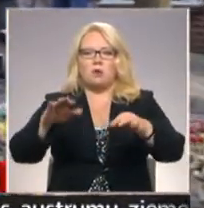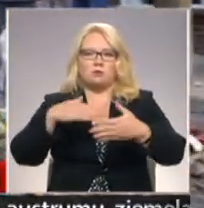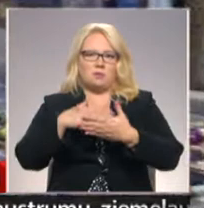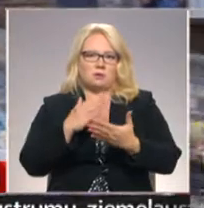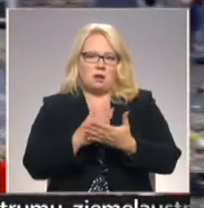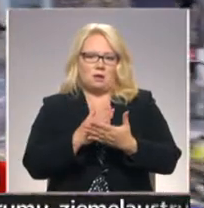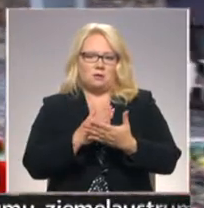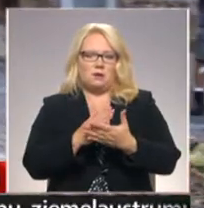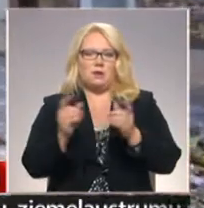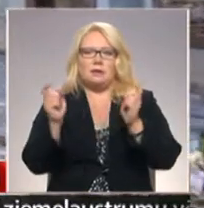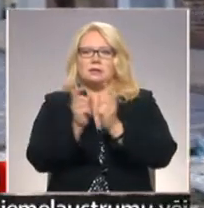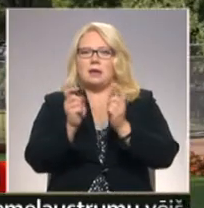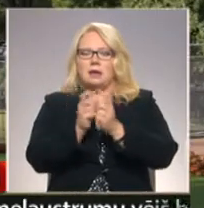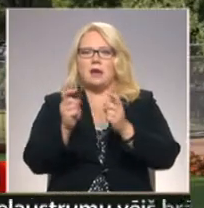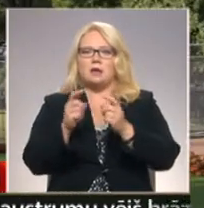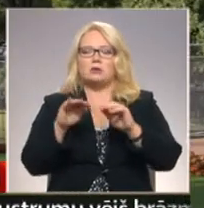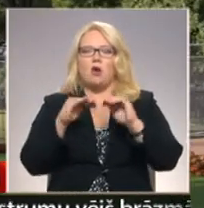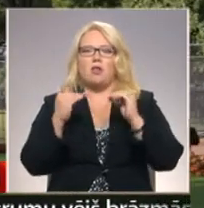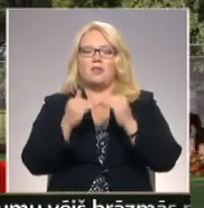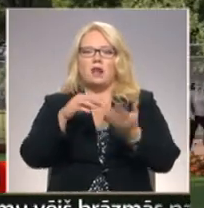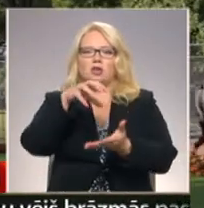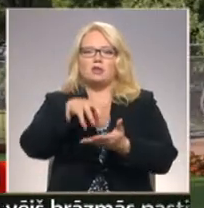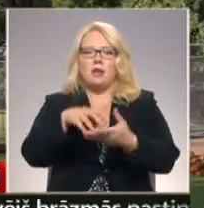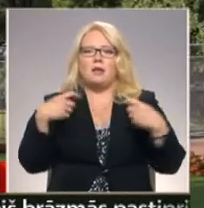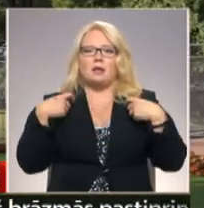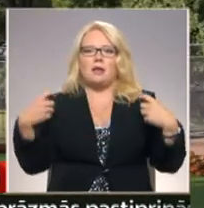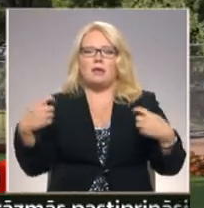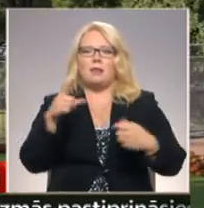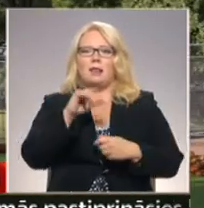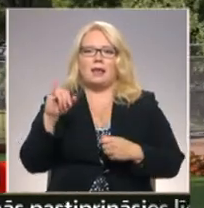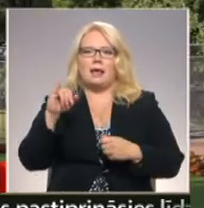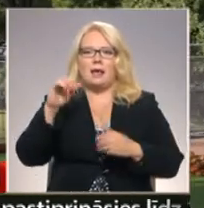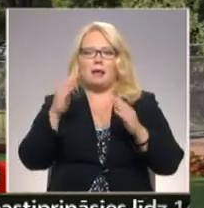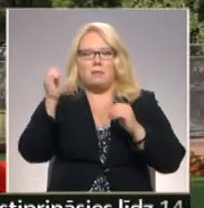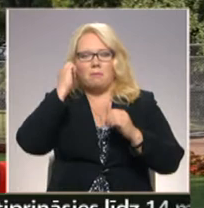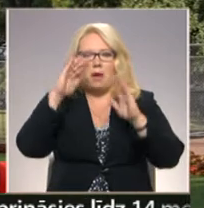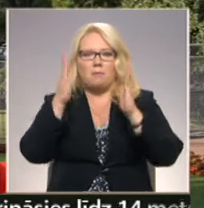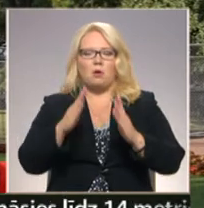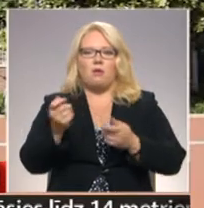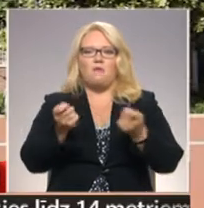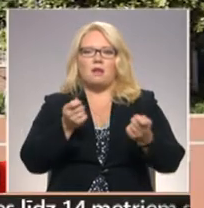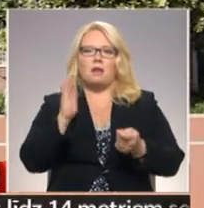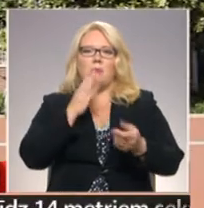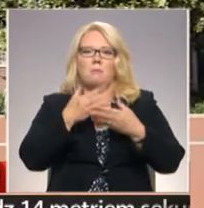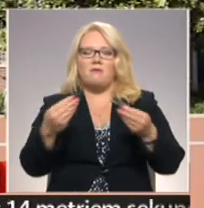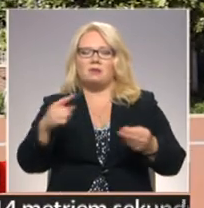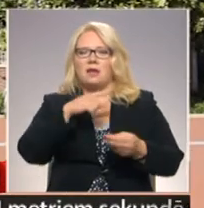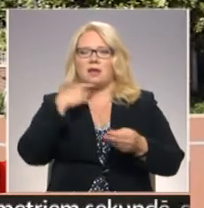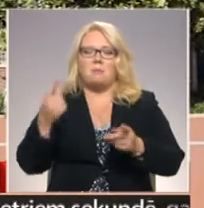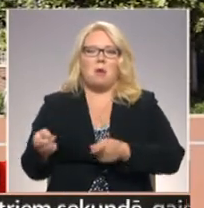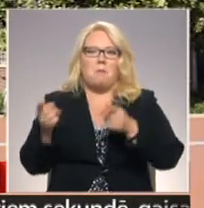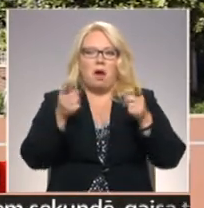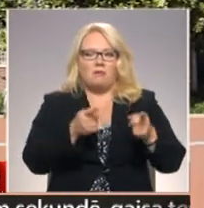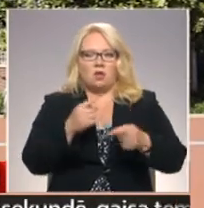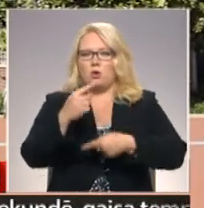Strīdīgais konfederātu štatu ģenerāļa Roberta Līpjiemeneklis, kur pilsētas vadība jau pavasarī vēlējās pārvietot,